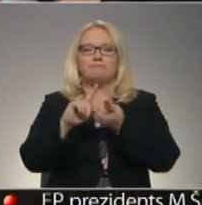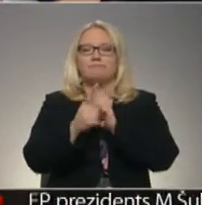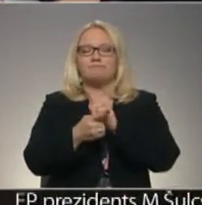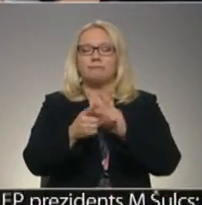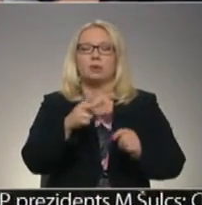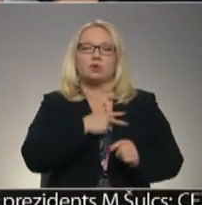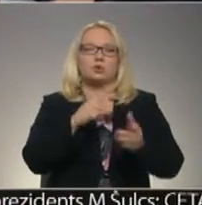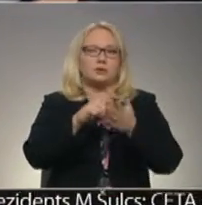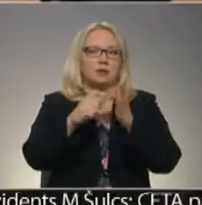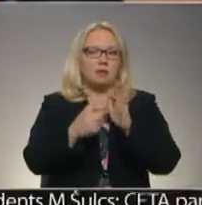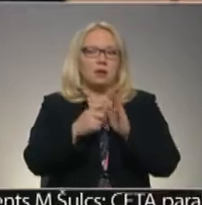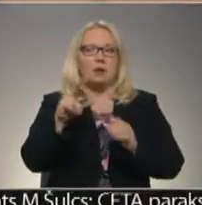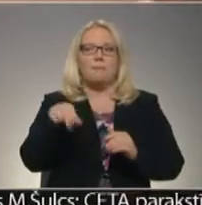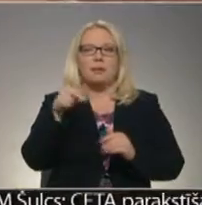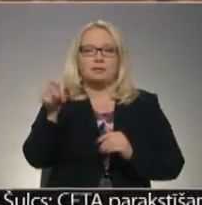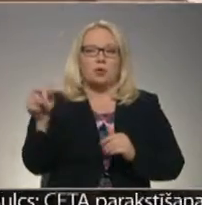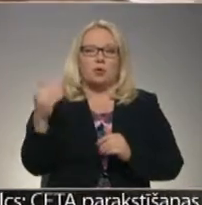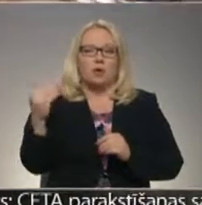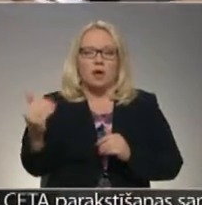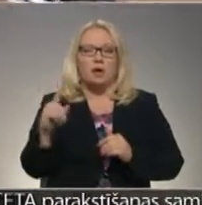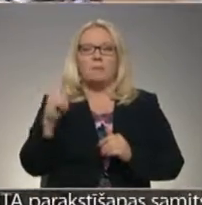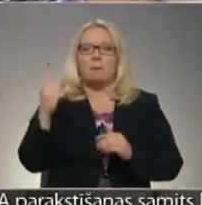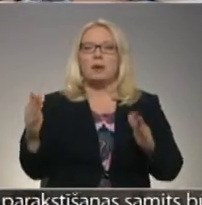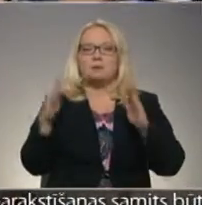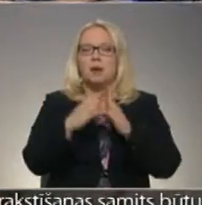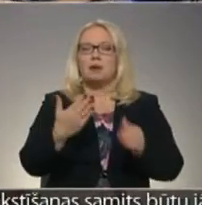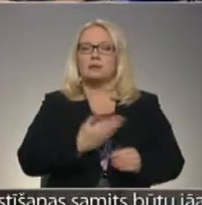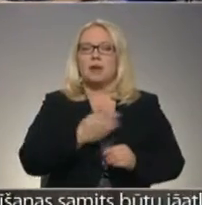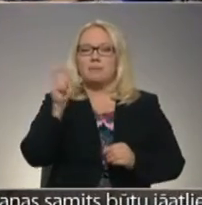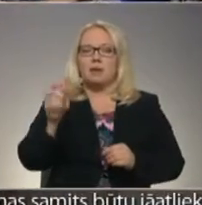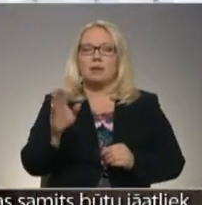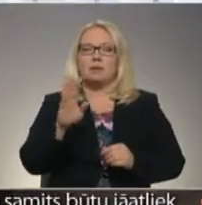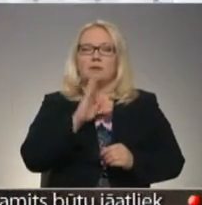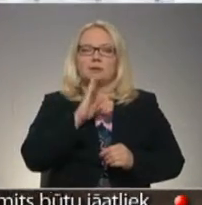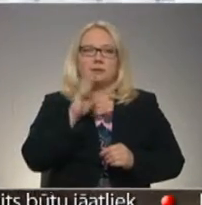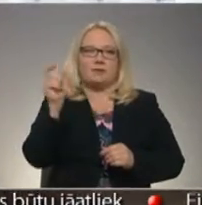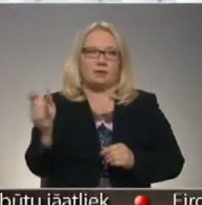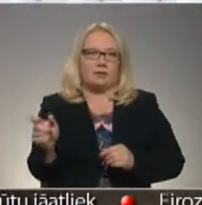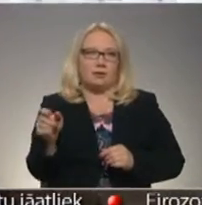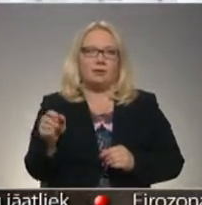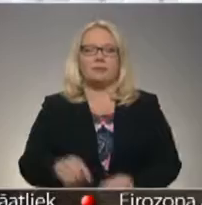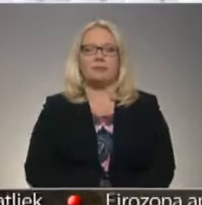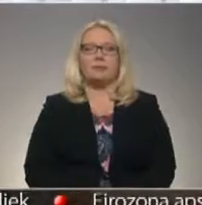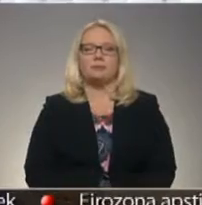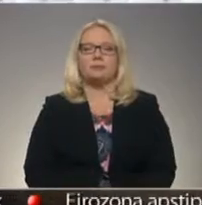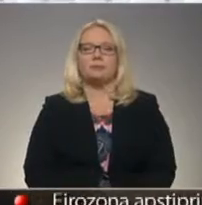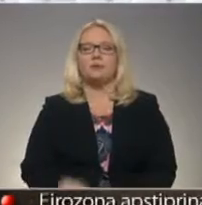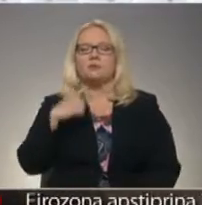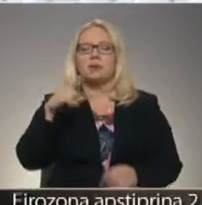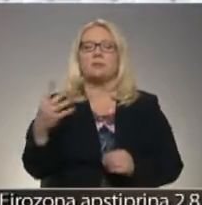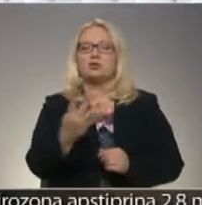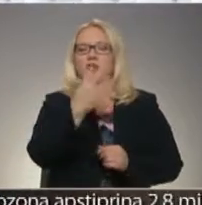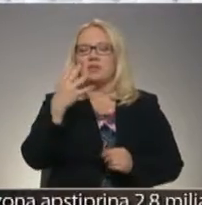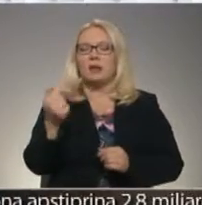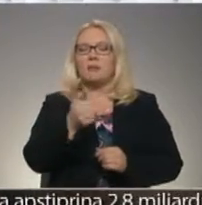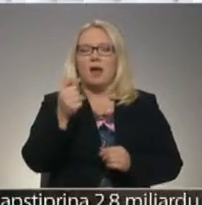sociālajiem dzīvokļiem pensionāriem. Pirma šīs mājas jau mītniec bija dzīdars kundze. Nu jau pa četriem gadiem ir diezgan